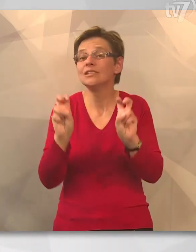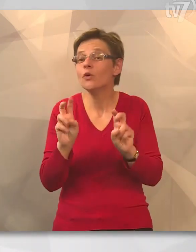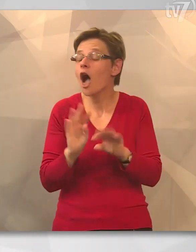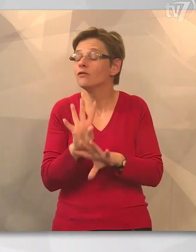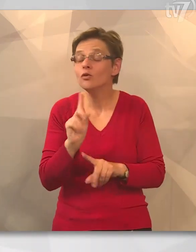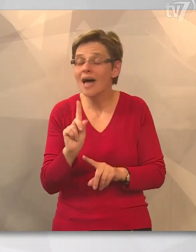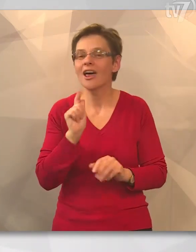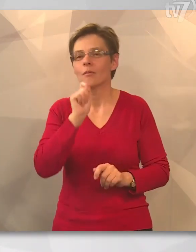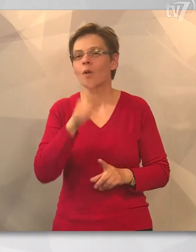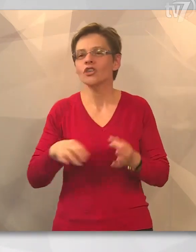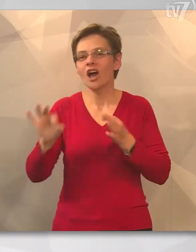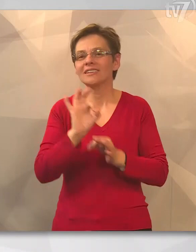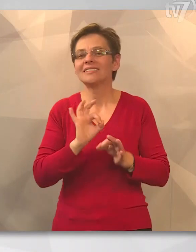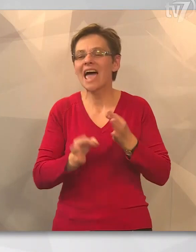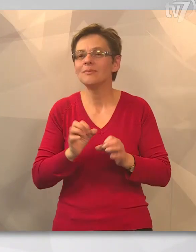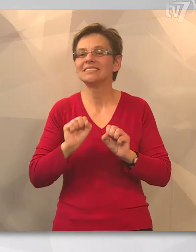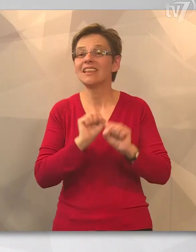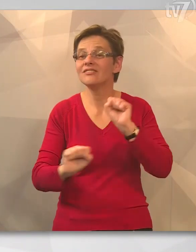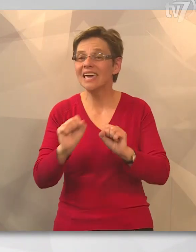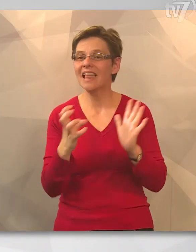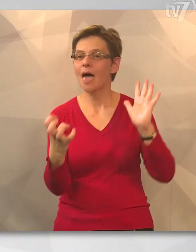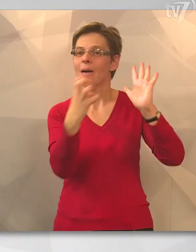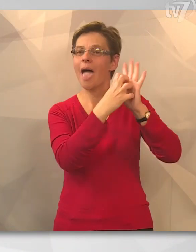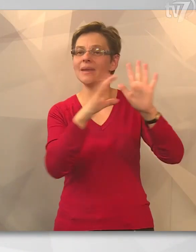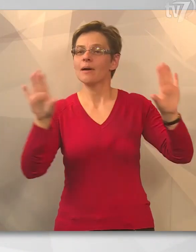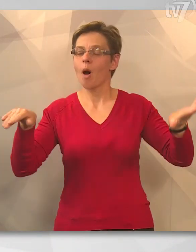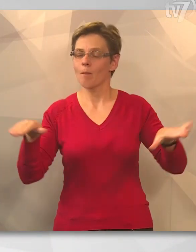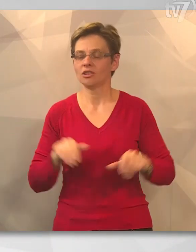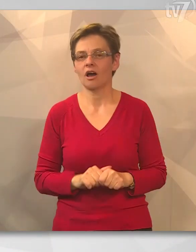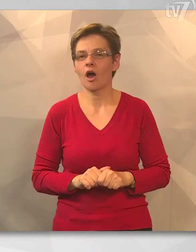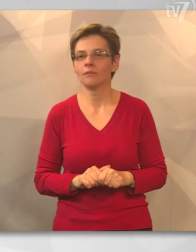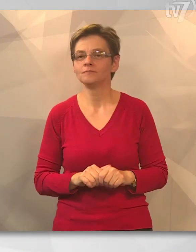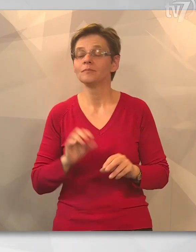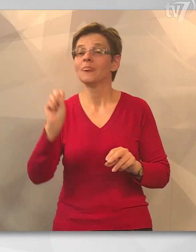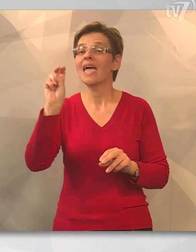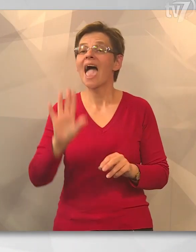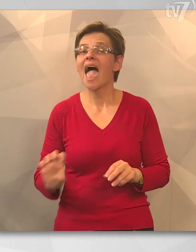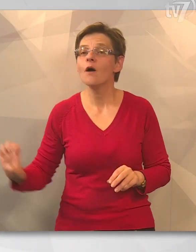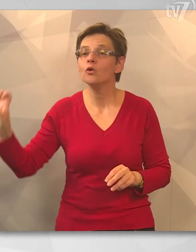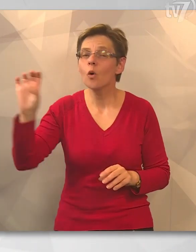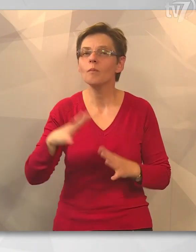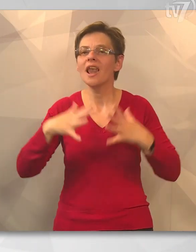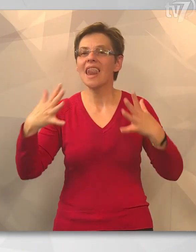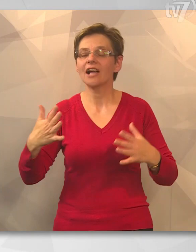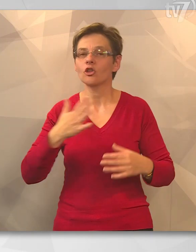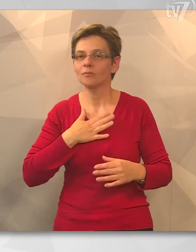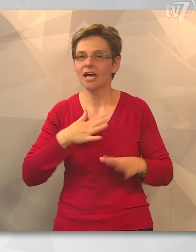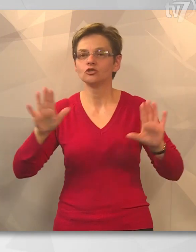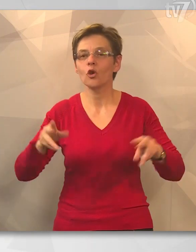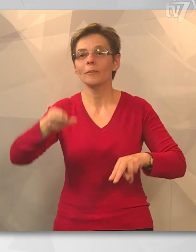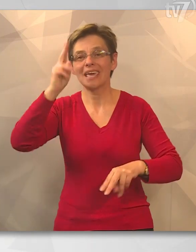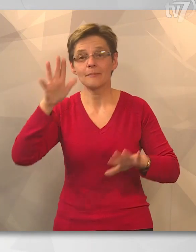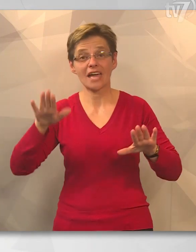nyuszi őt a fűben, hanem a magyar természetvédelem emblematikus madara a túzok. Bár Európa legnagyobb testű